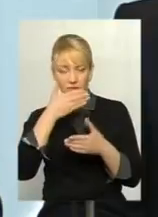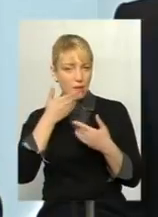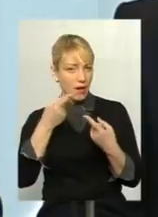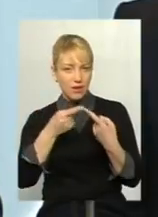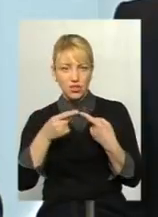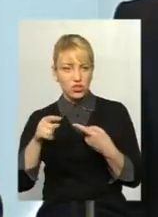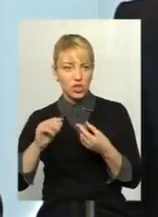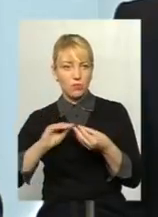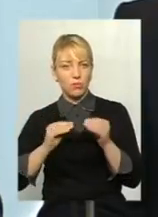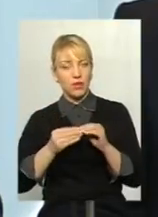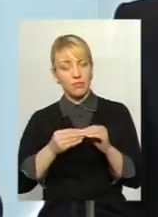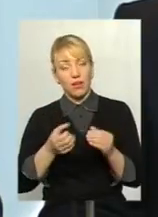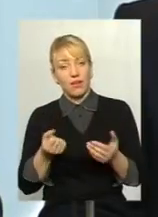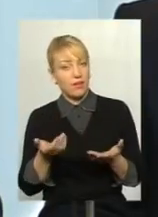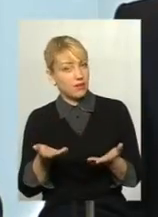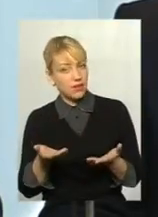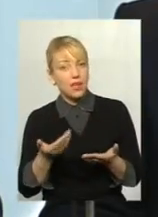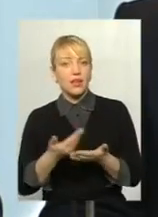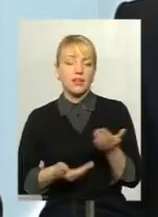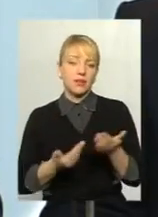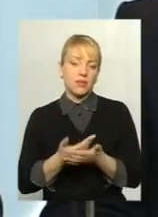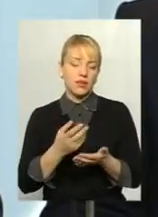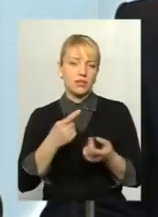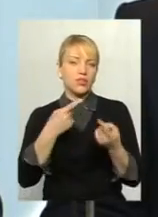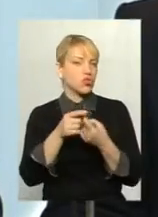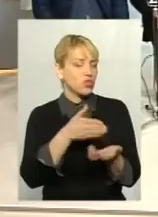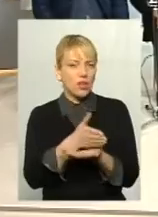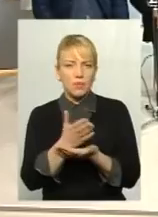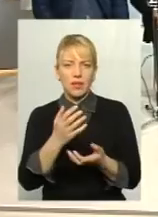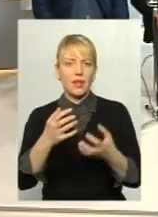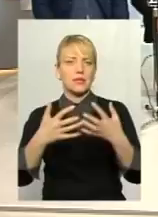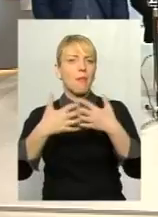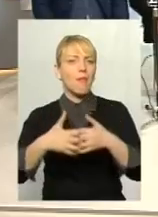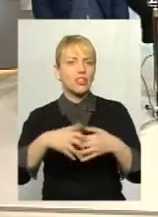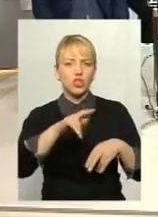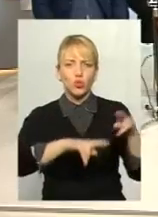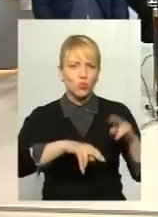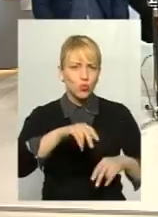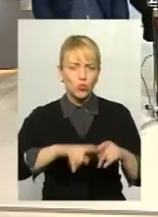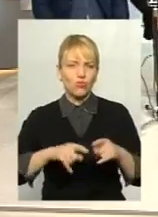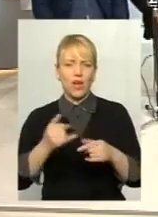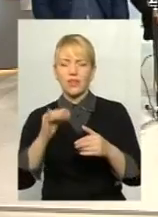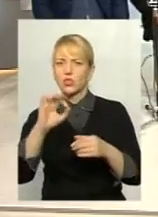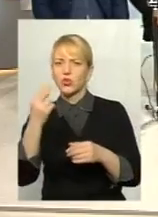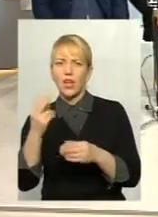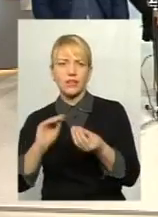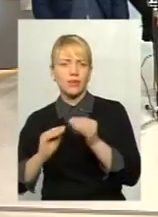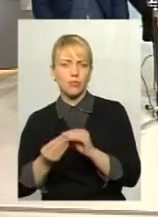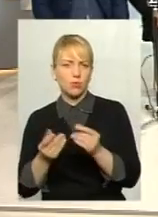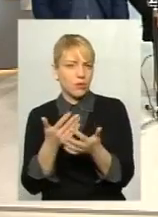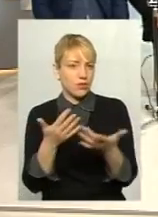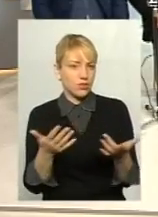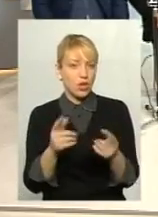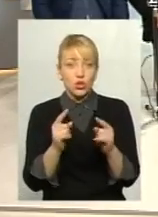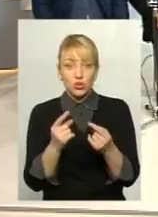проблем, а? Їх і напрямки там, і машинобудування, і соціальна сфера, і так далі, і так далі. А чому зараз